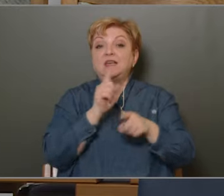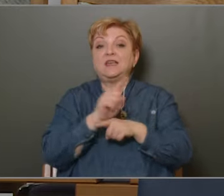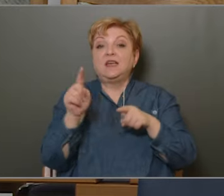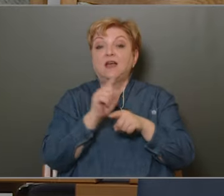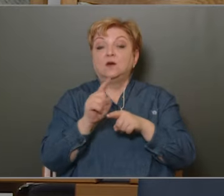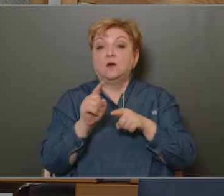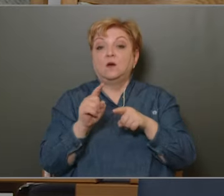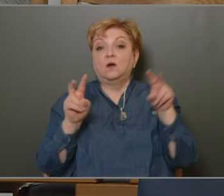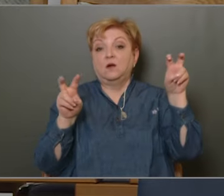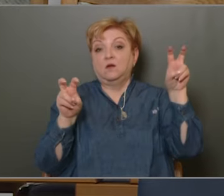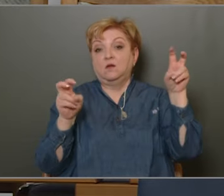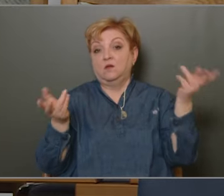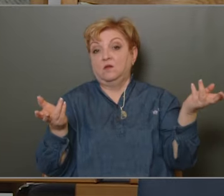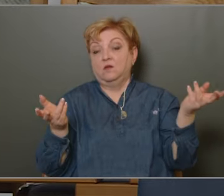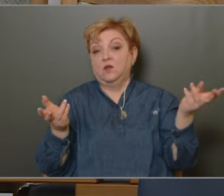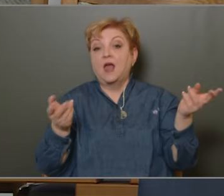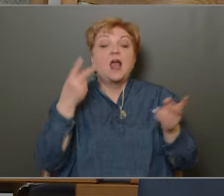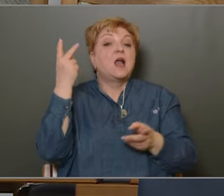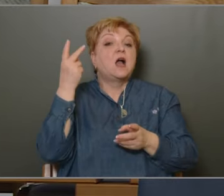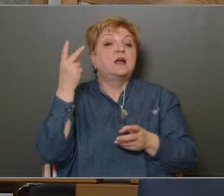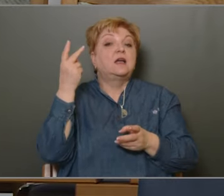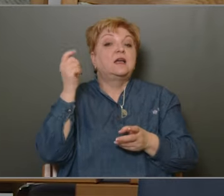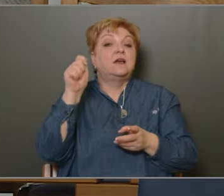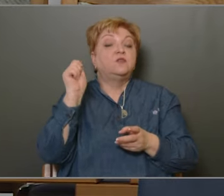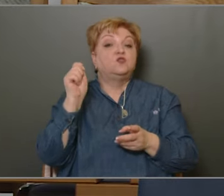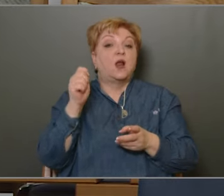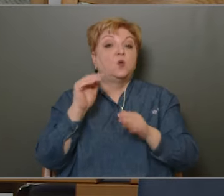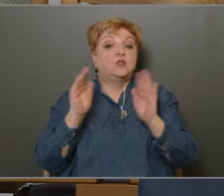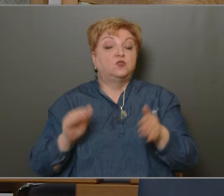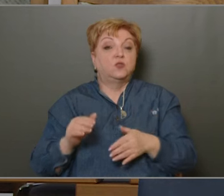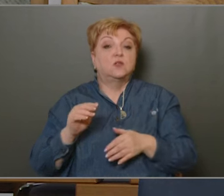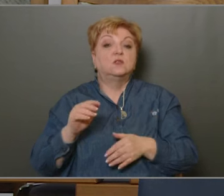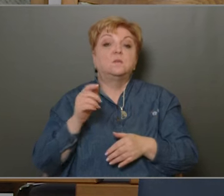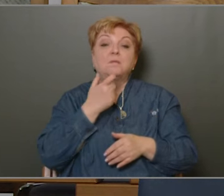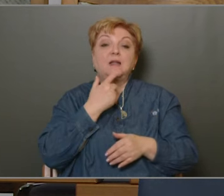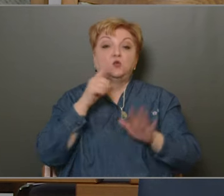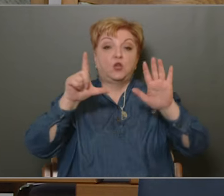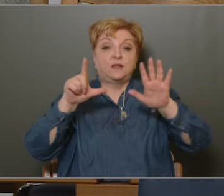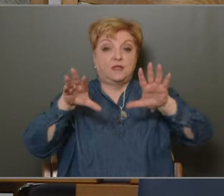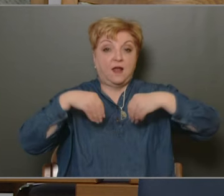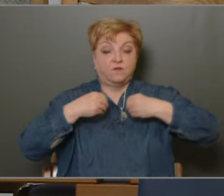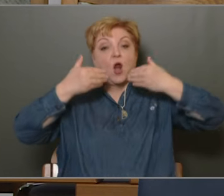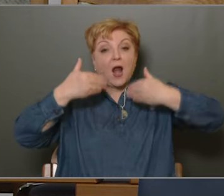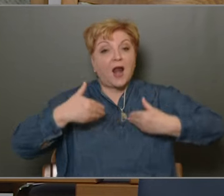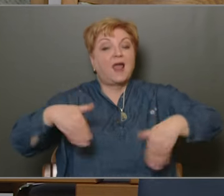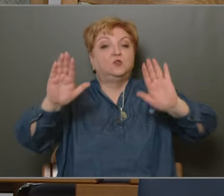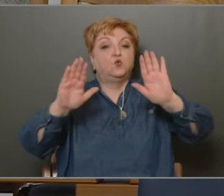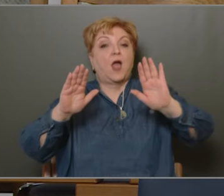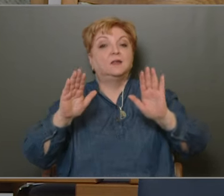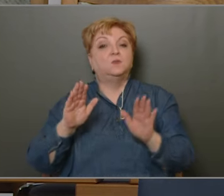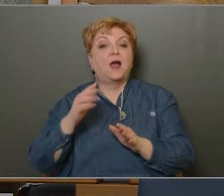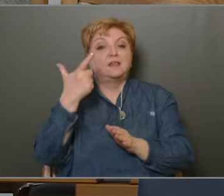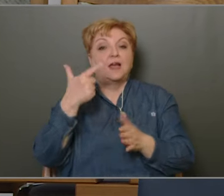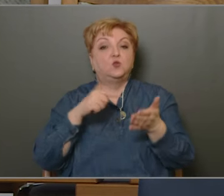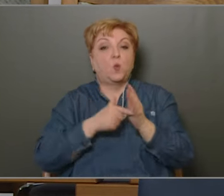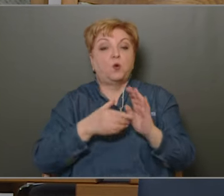idézője bezárva. Hát igen, amikor a képviselőtestület harmadikon hetedikei ülésén elfogadta a lendületben 2.0-as